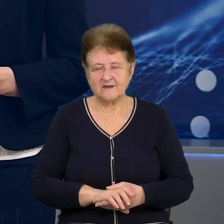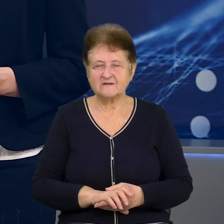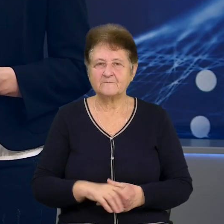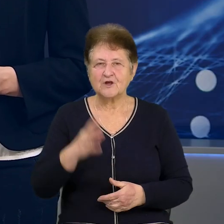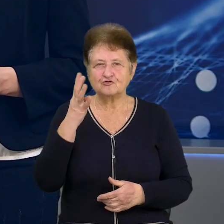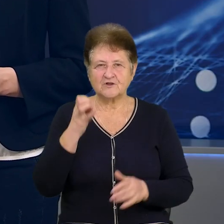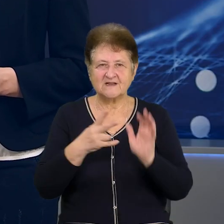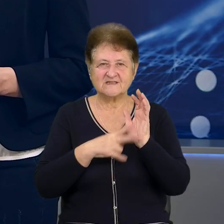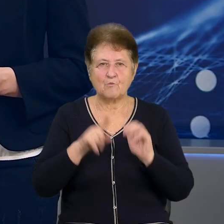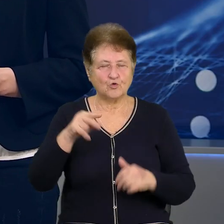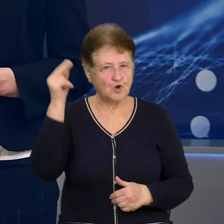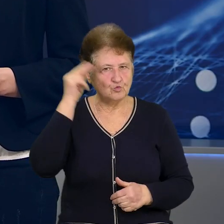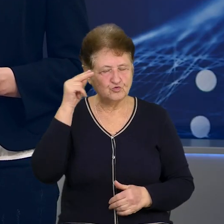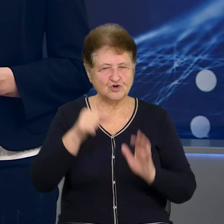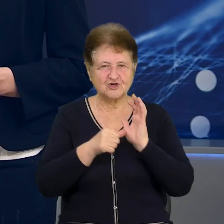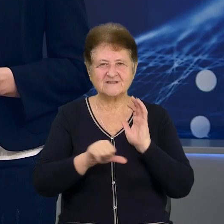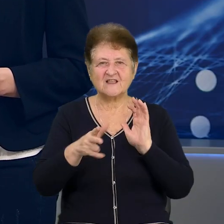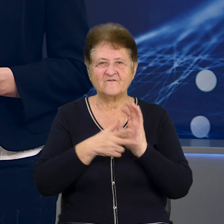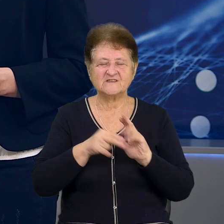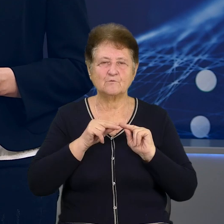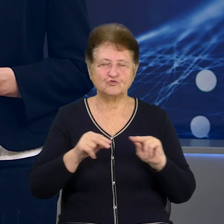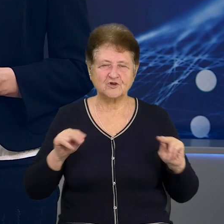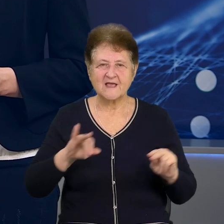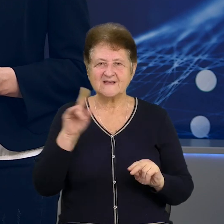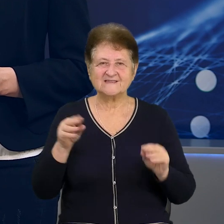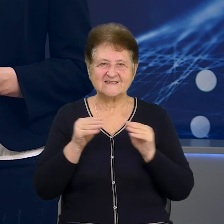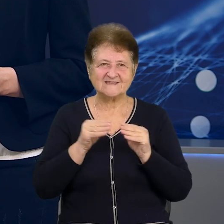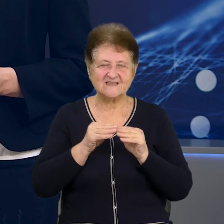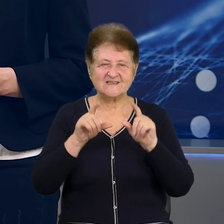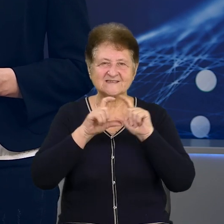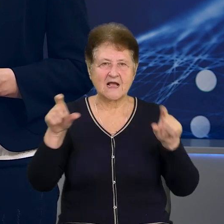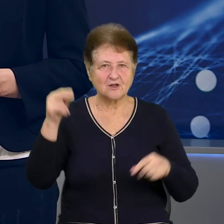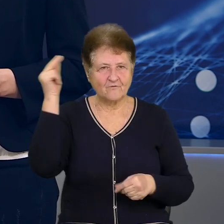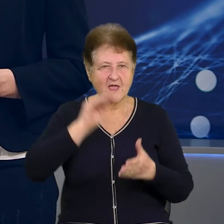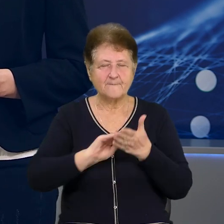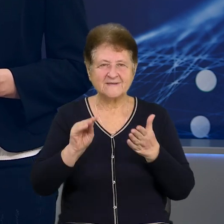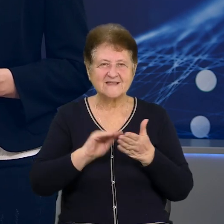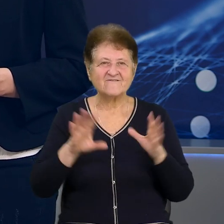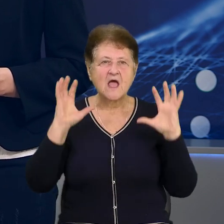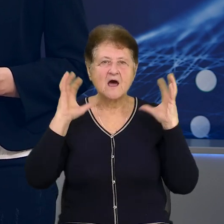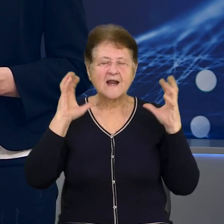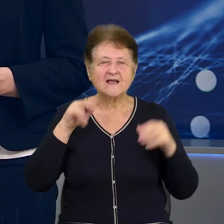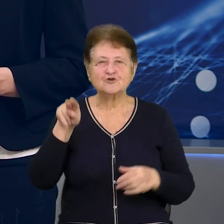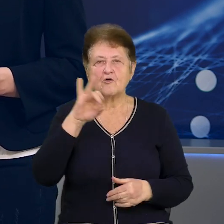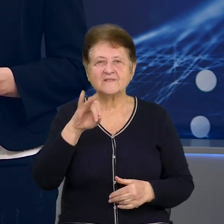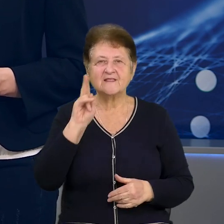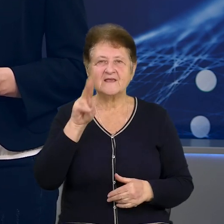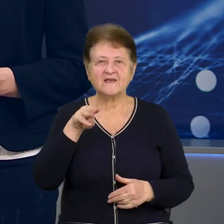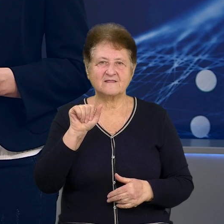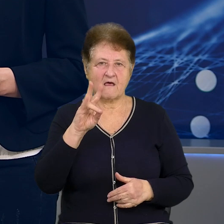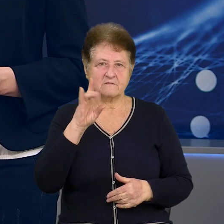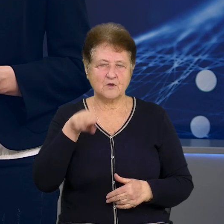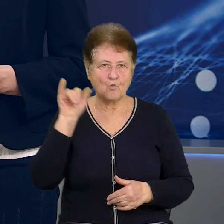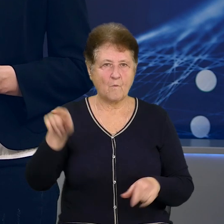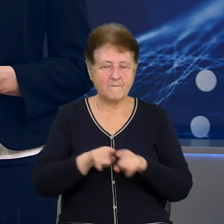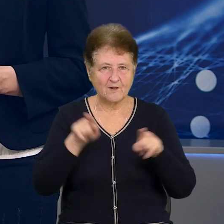471 учень та 68 вчителів із 10 закладів освіти писали радіодиктант Національної єдності цьогоріч у